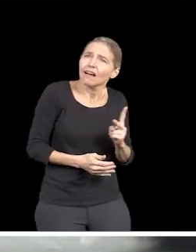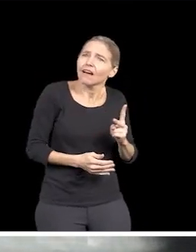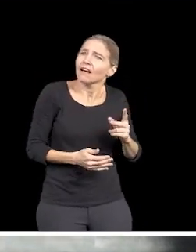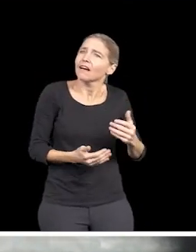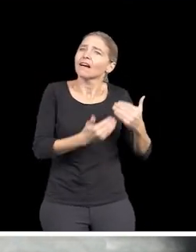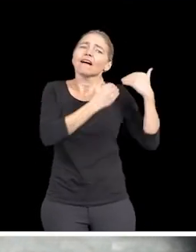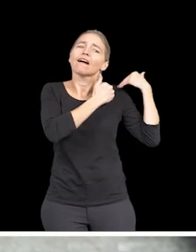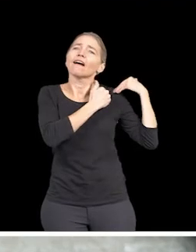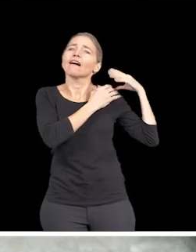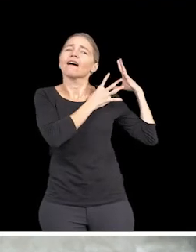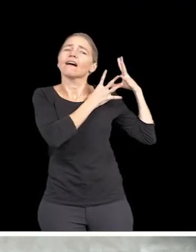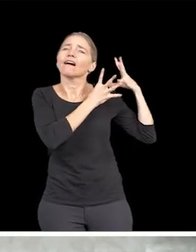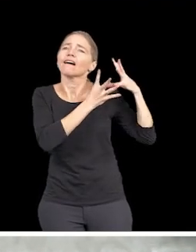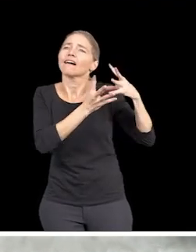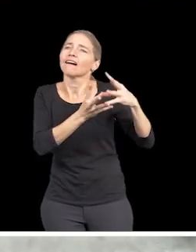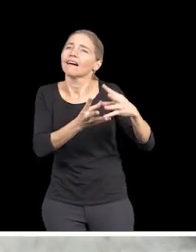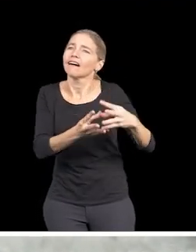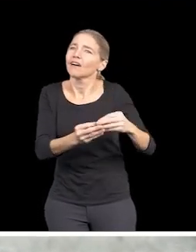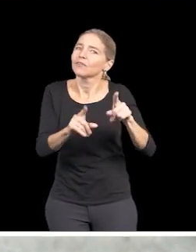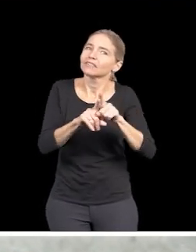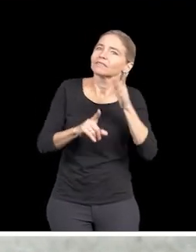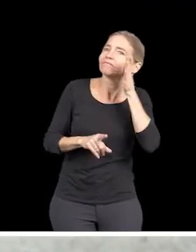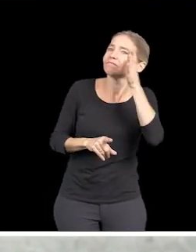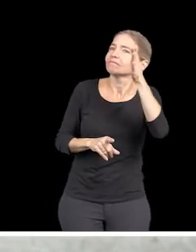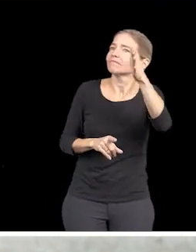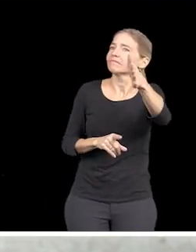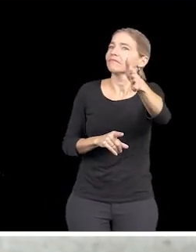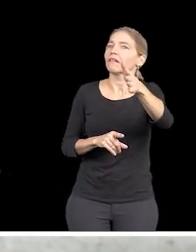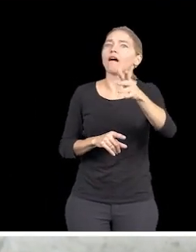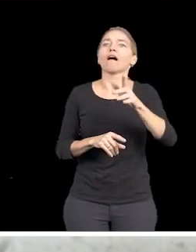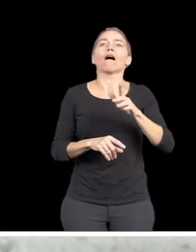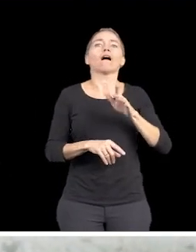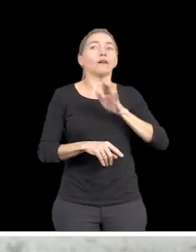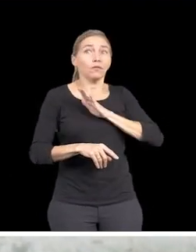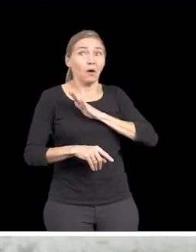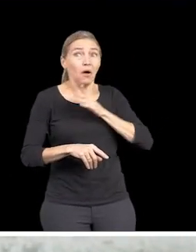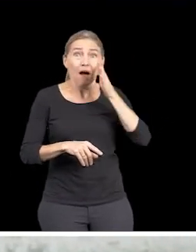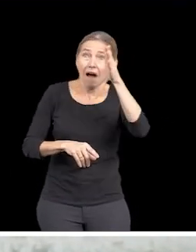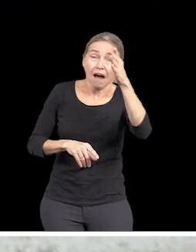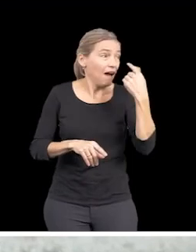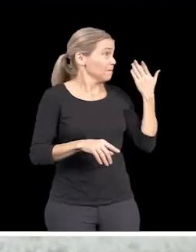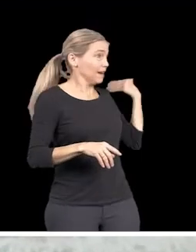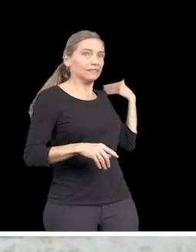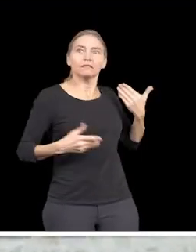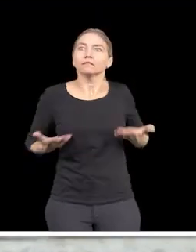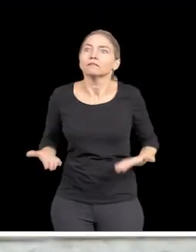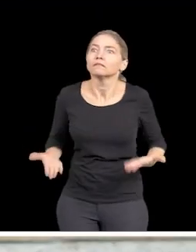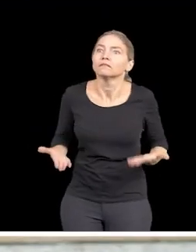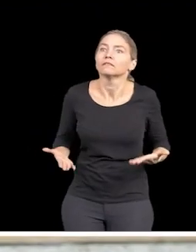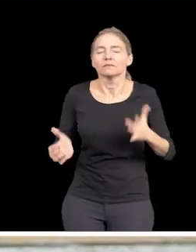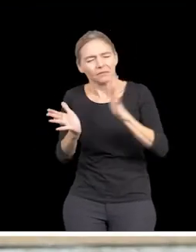il y a ton futur. Et il y a ce plein présent qui est le tien.